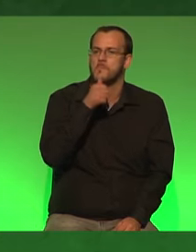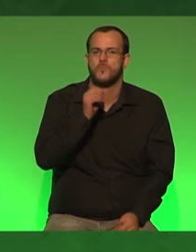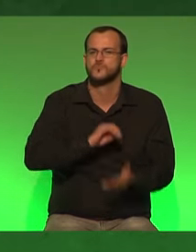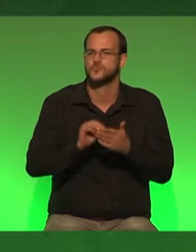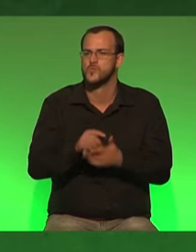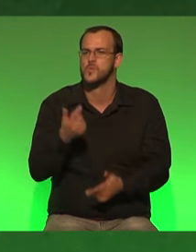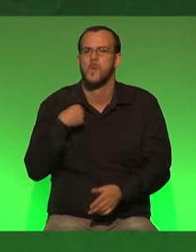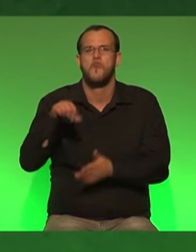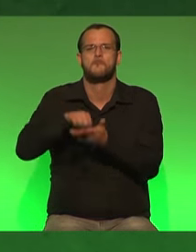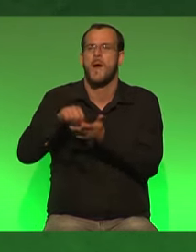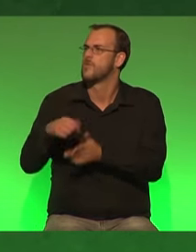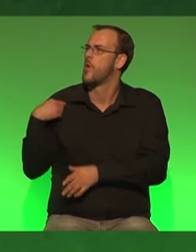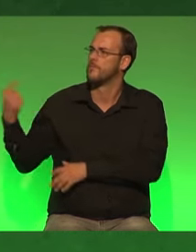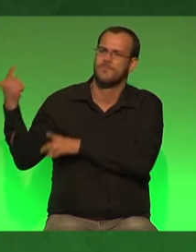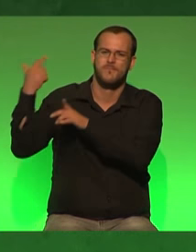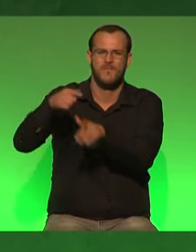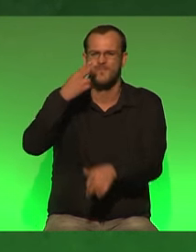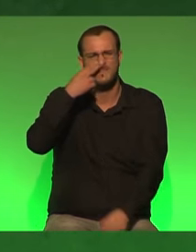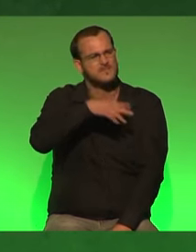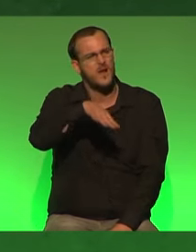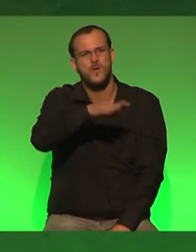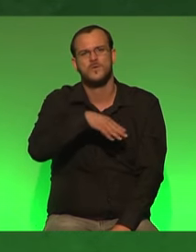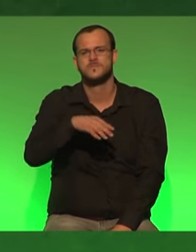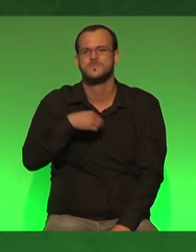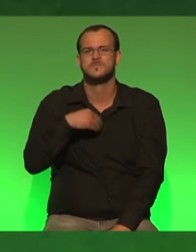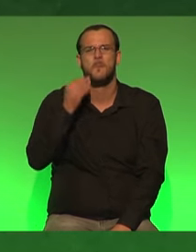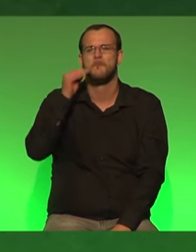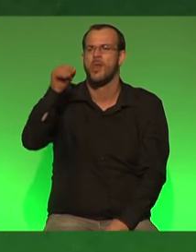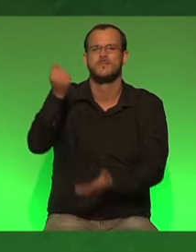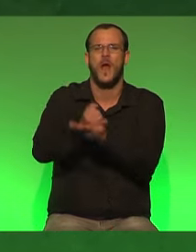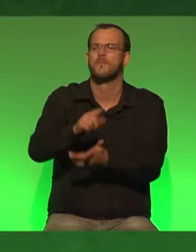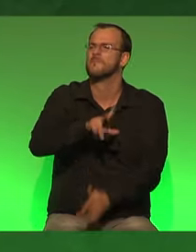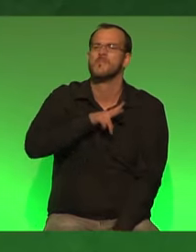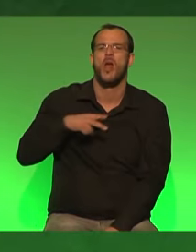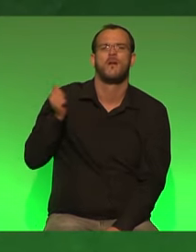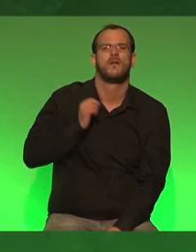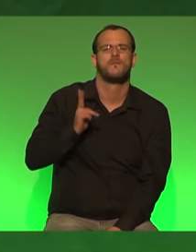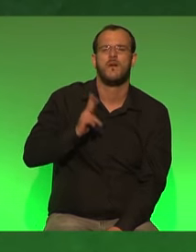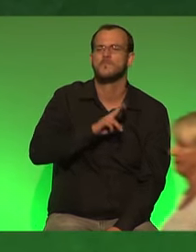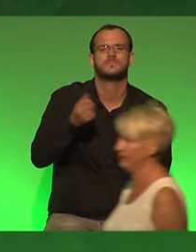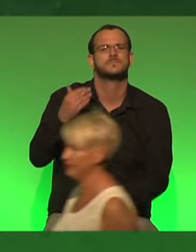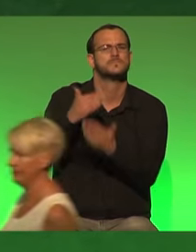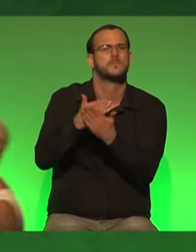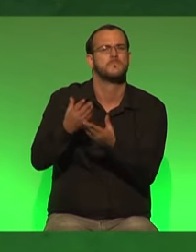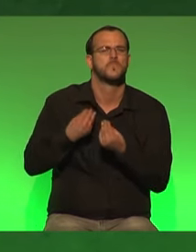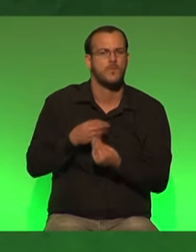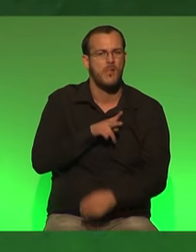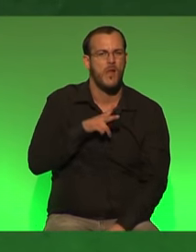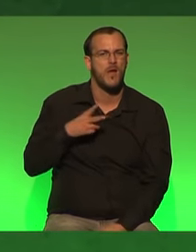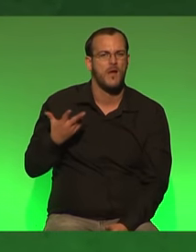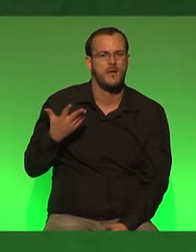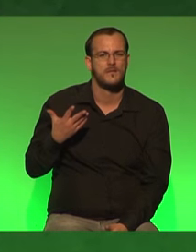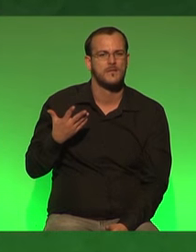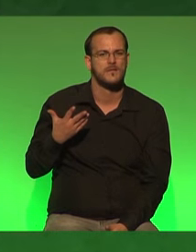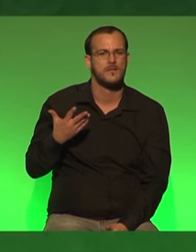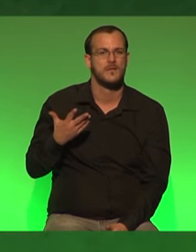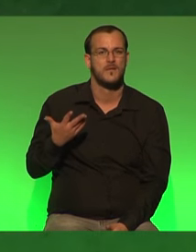auszahlen auf dem weg hierhin oder wie lange ihr bei euren einwohnermelderämtern warten müsst bis ihr meinen termin kriegt einen starken staat erkennt